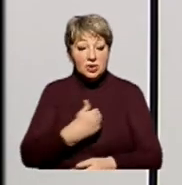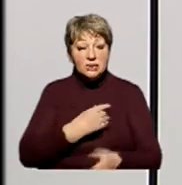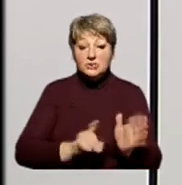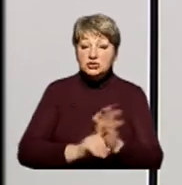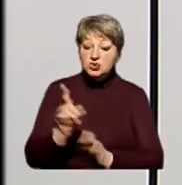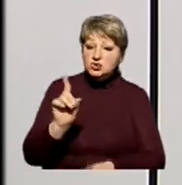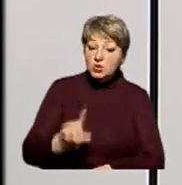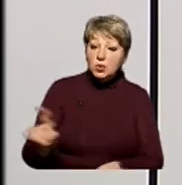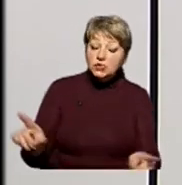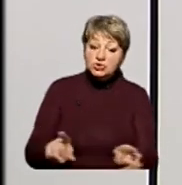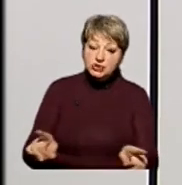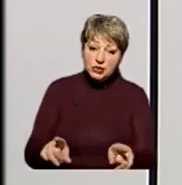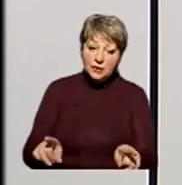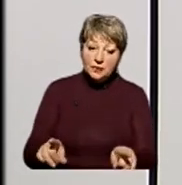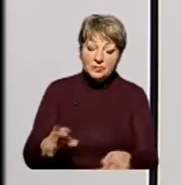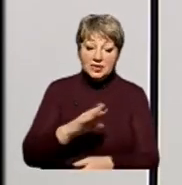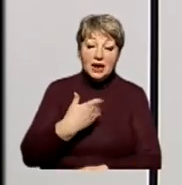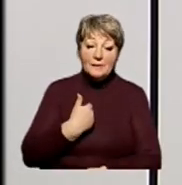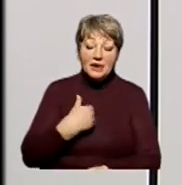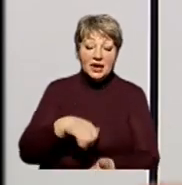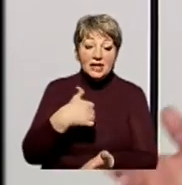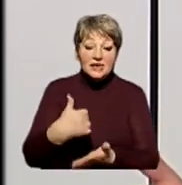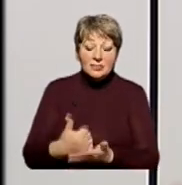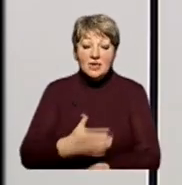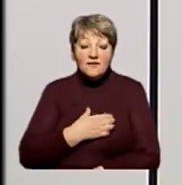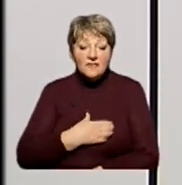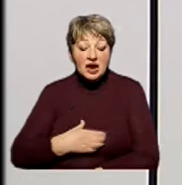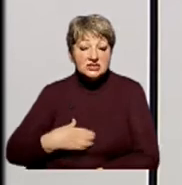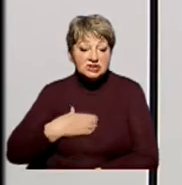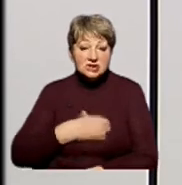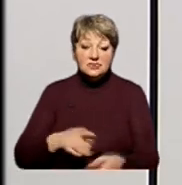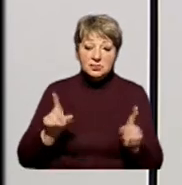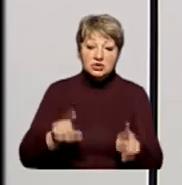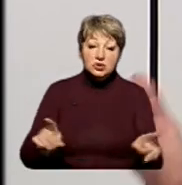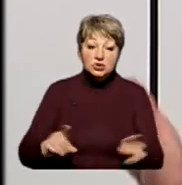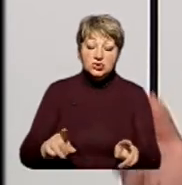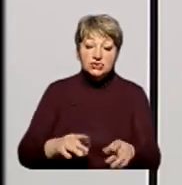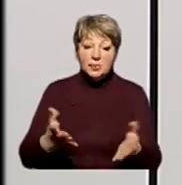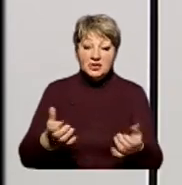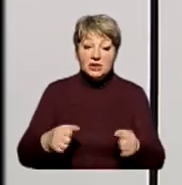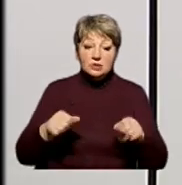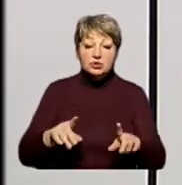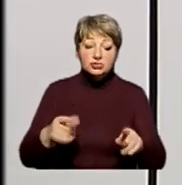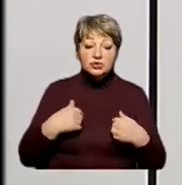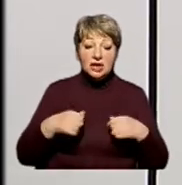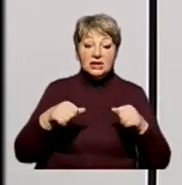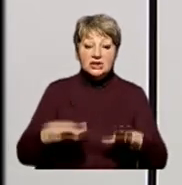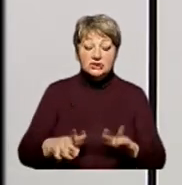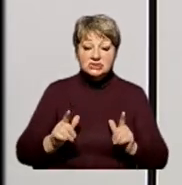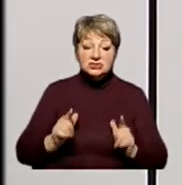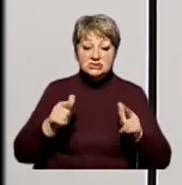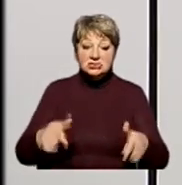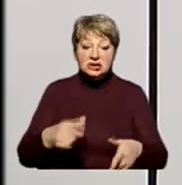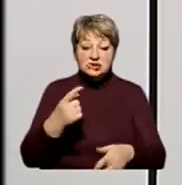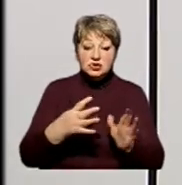би почати з того, що для мене було надважливим те, що в прийняті рішення, чому я вирішив балотуватися саме по